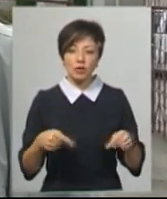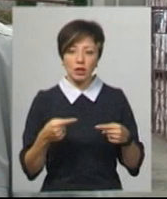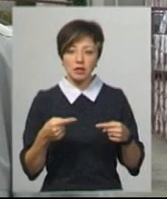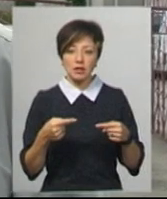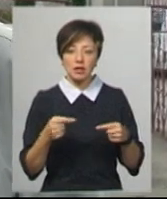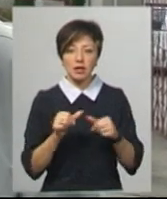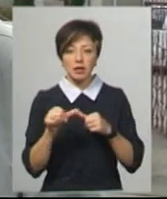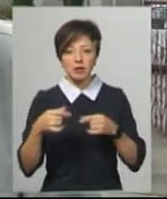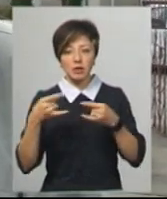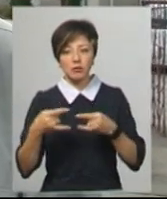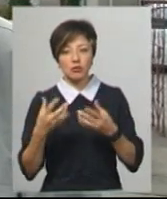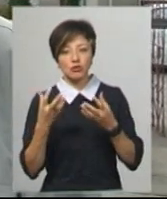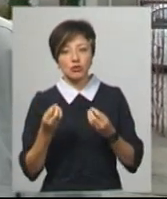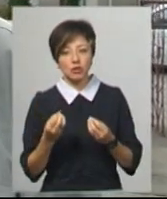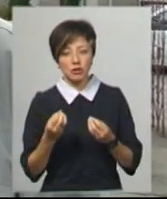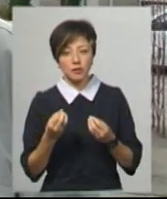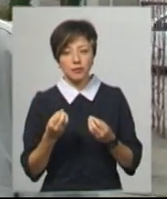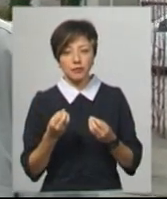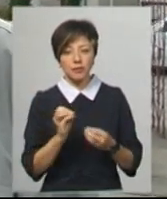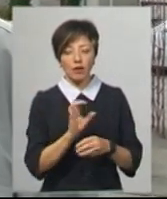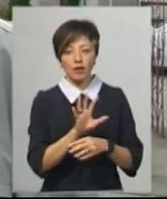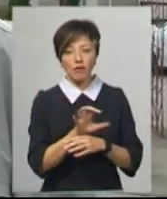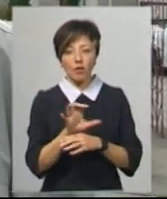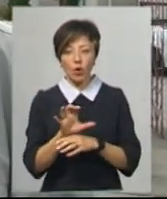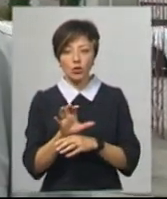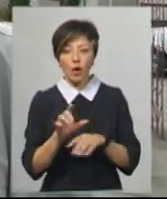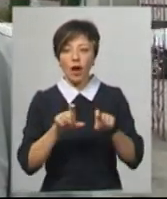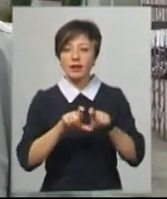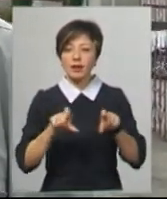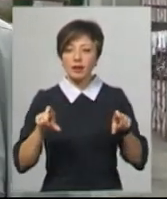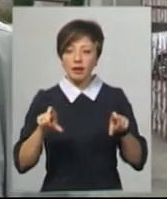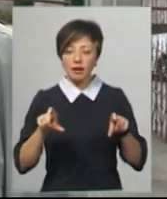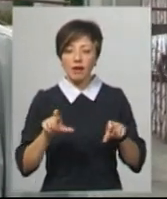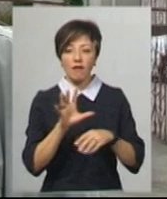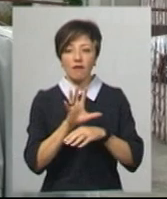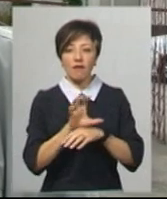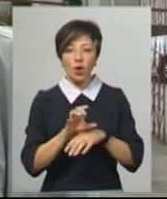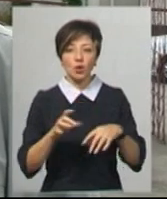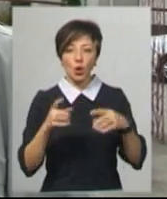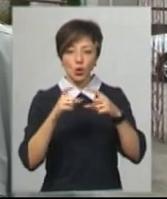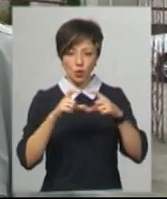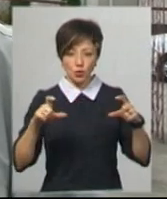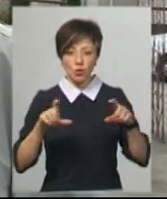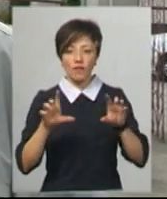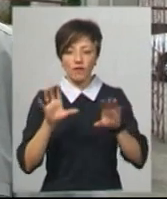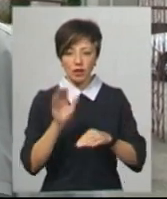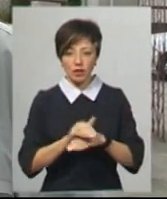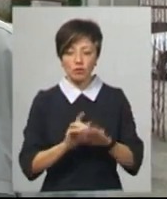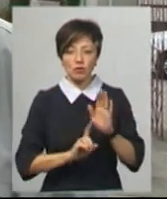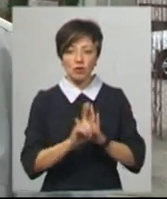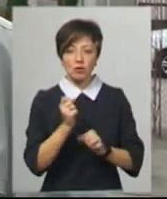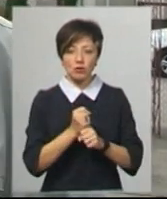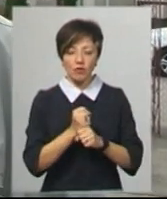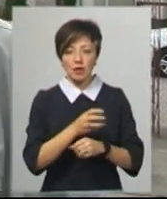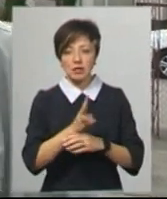крім телебачення, ще фотоателіє, фотостудію фактично. Він почав працювати, почали